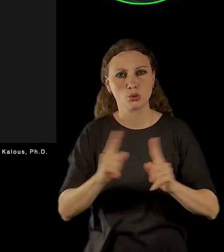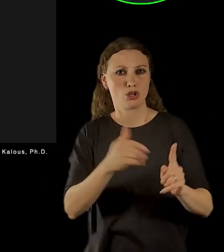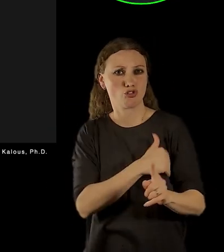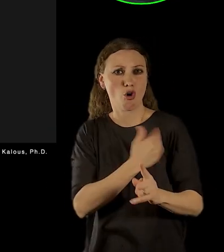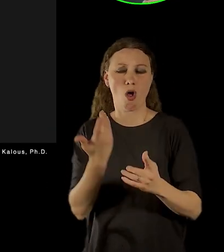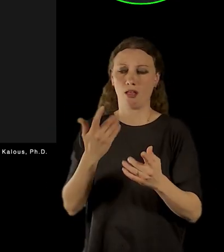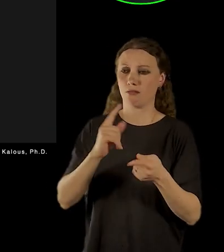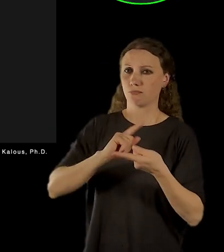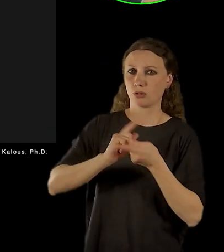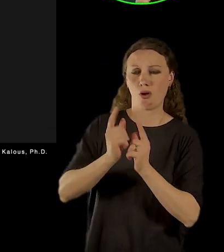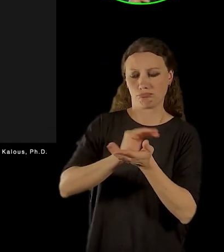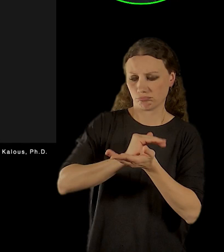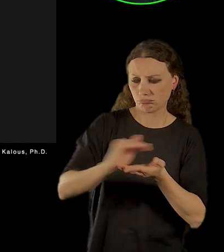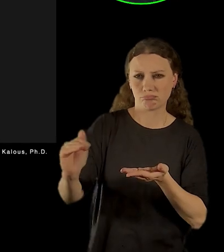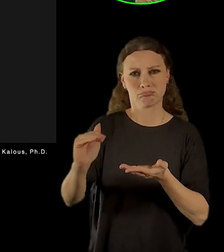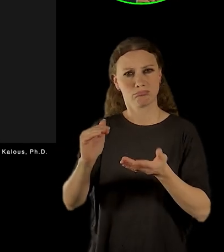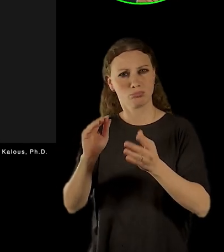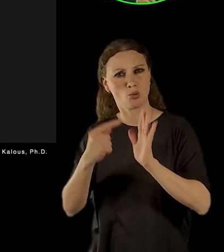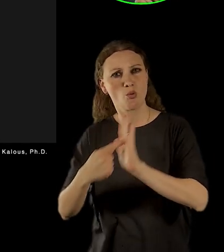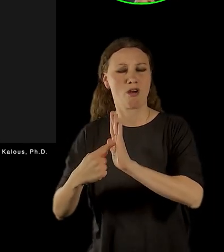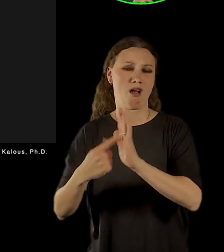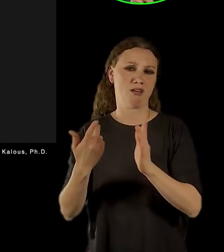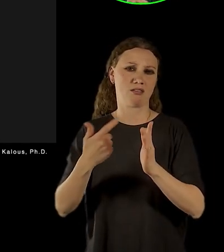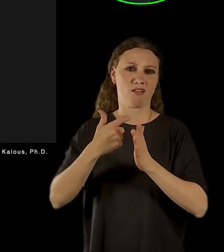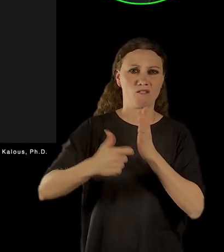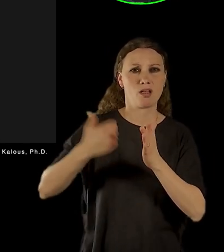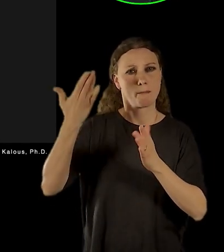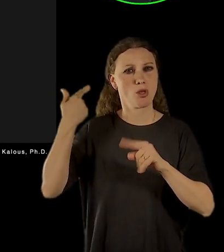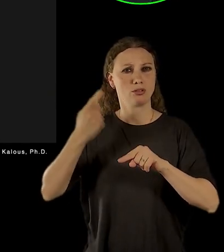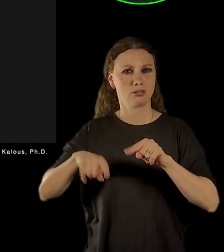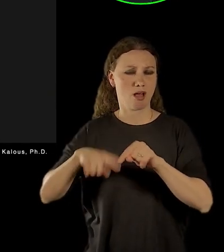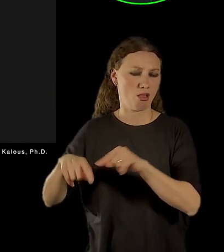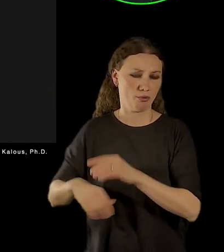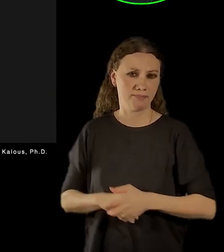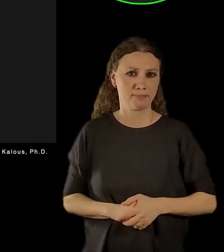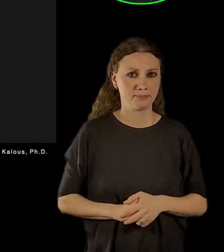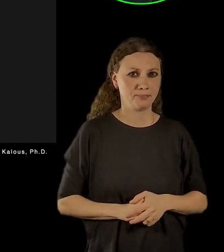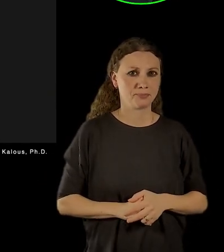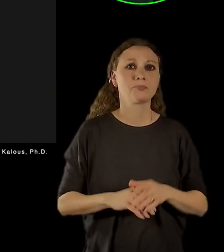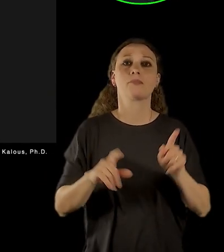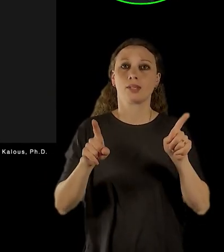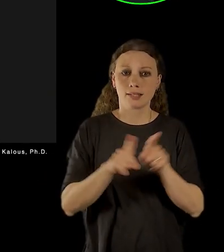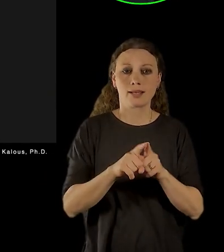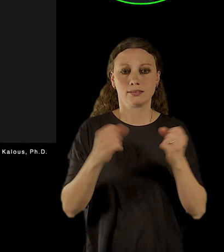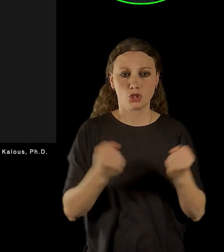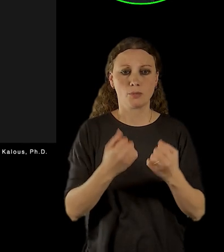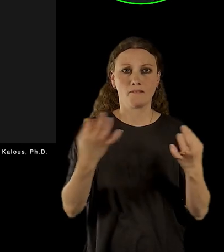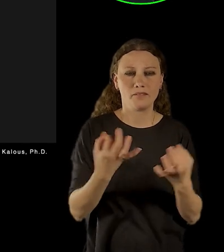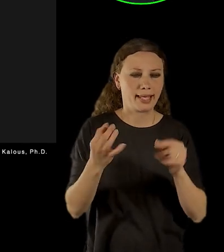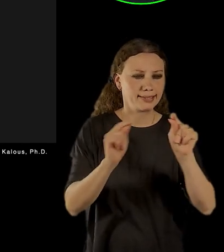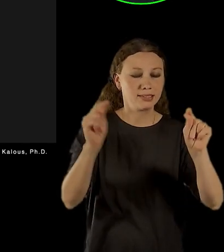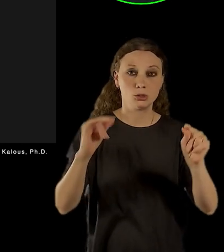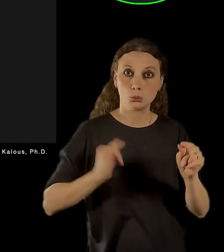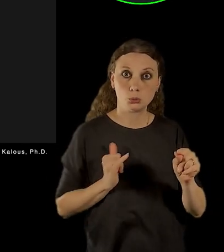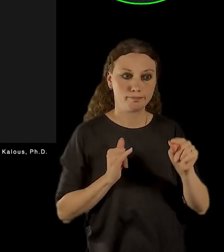Samozřejmě sbírkotvorná činnost, příprava výstav, ať už to byly výstavy, které